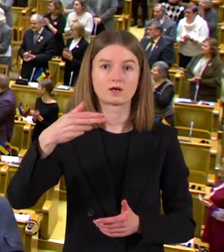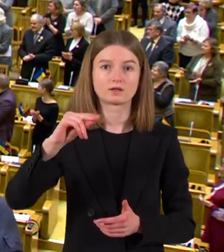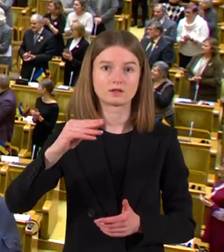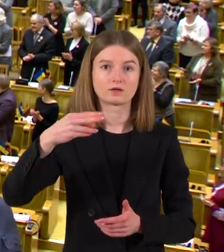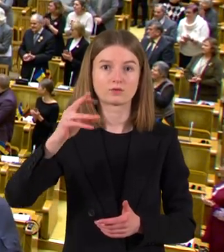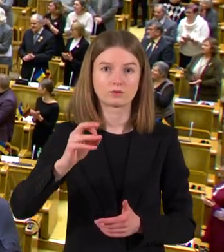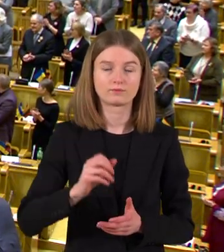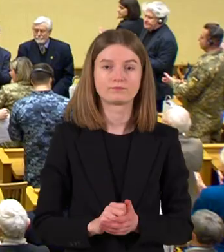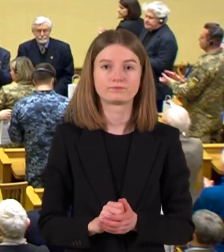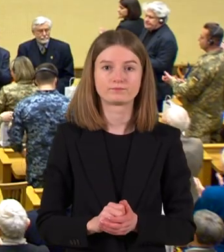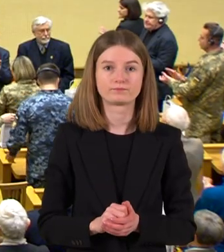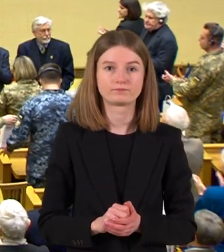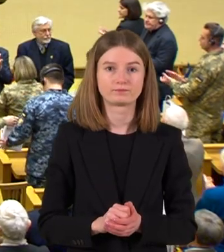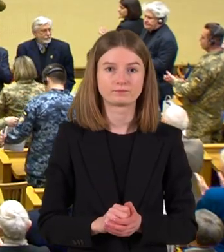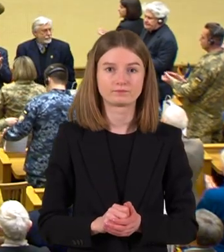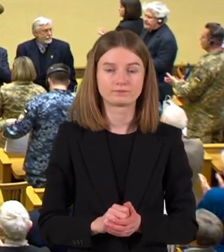Slavo Ukraini!